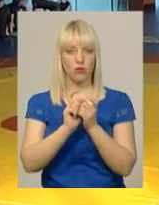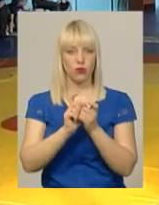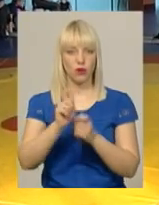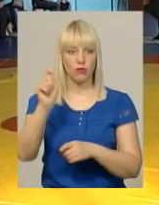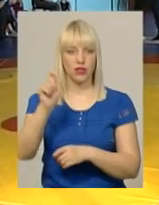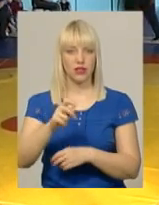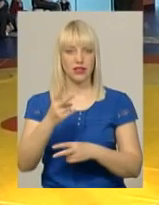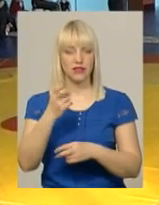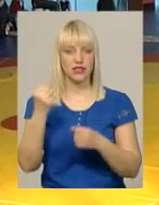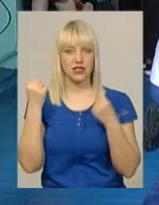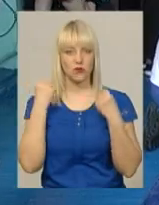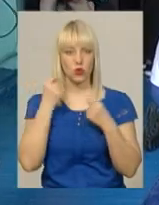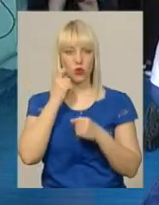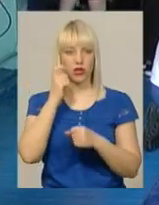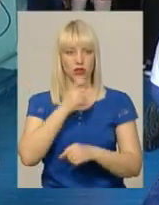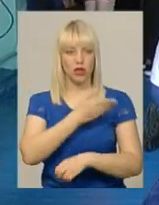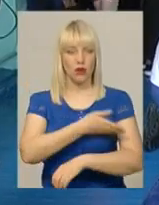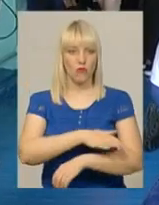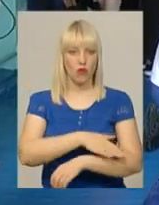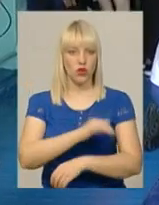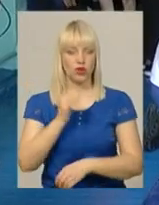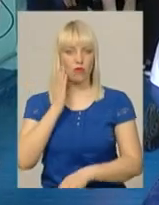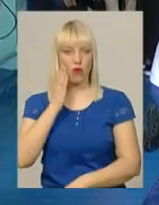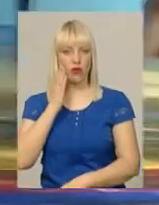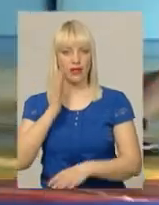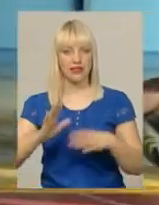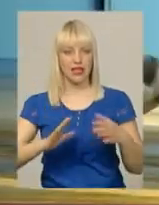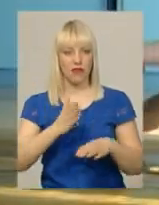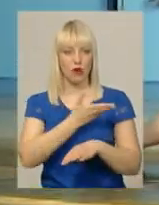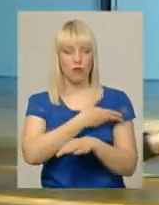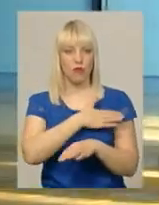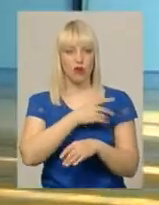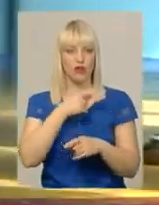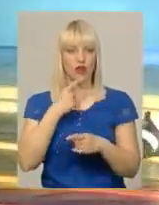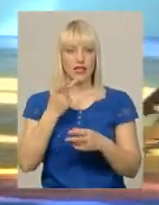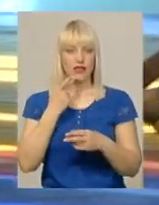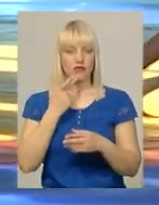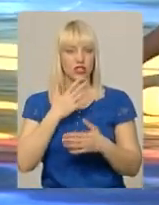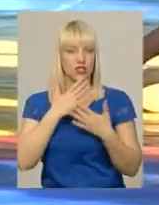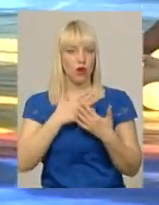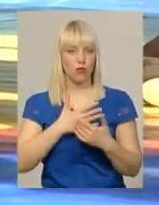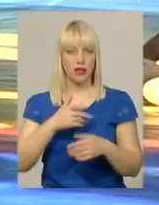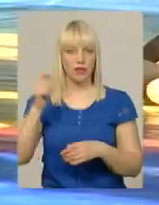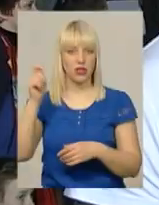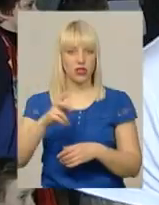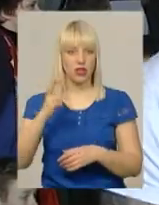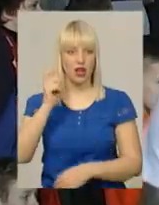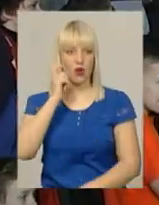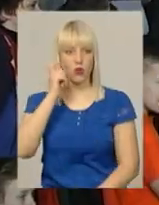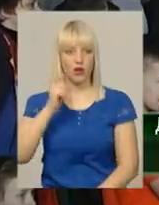200 спортсменів з України, Польщі та Молдови. Тренер з Польщі Даніел Піхоцький каже, завжди залюбки приїжджає на змагання в Україну.